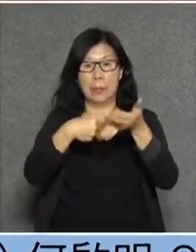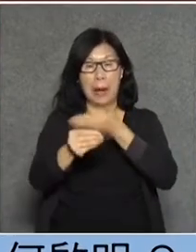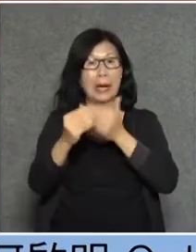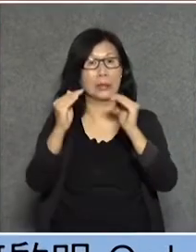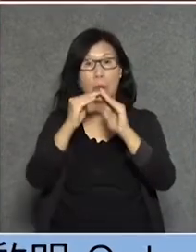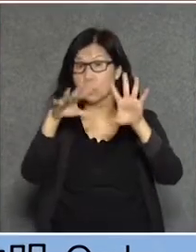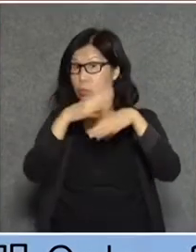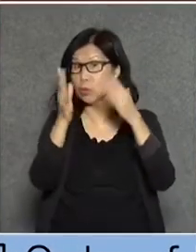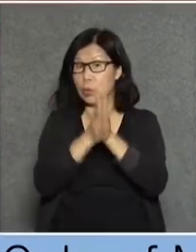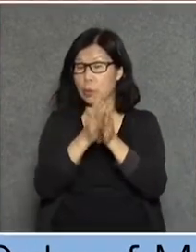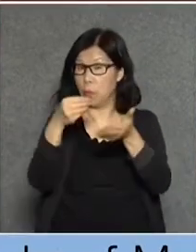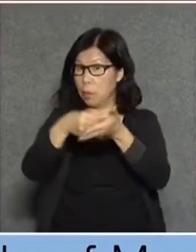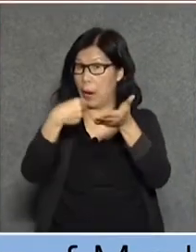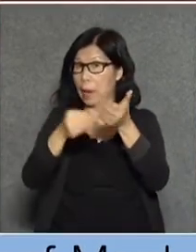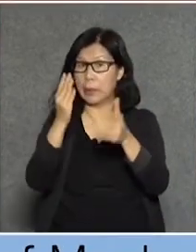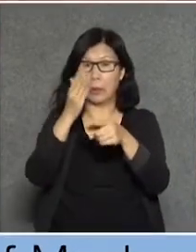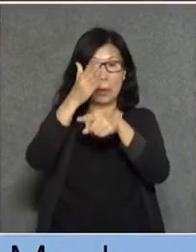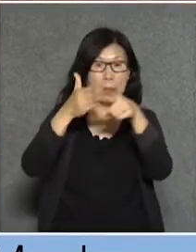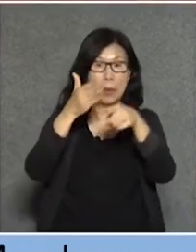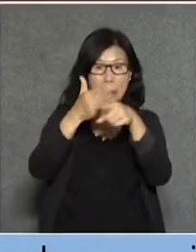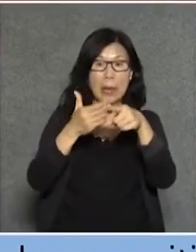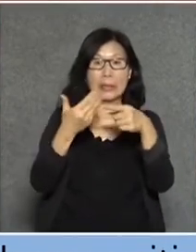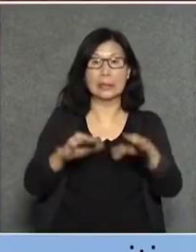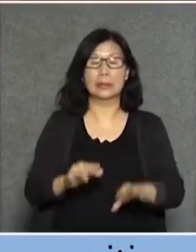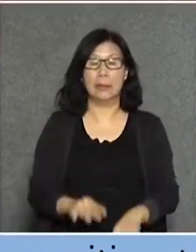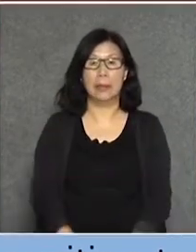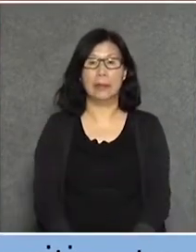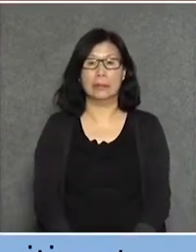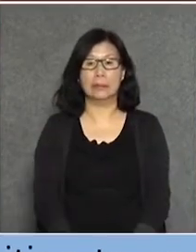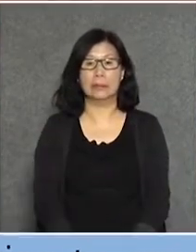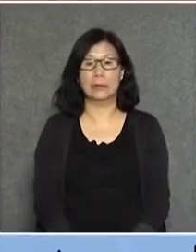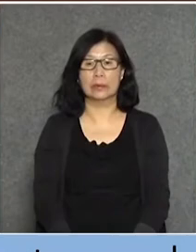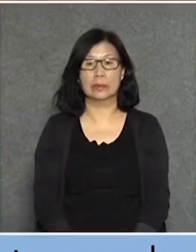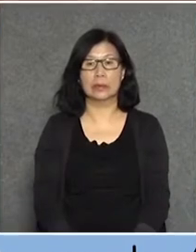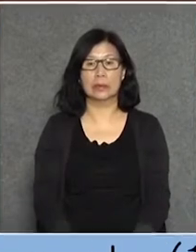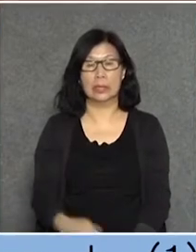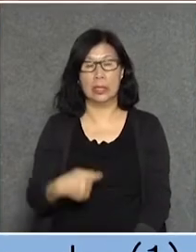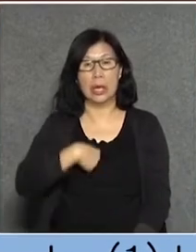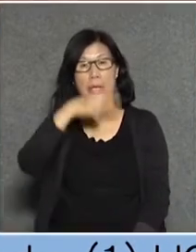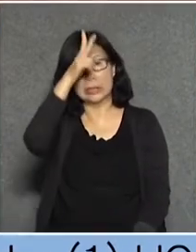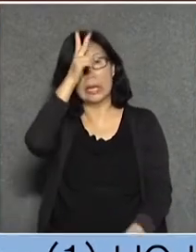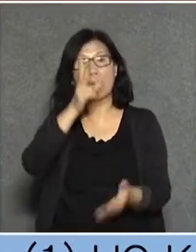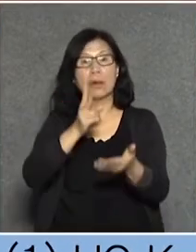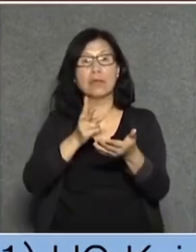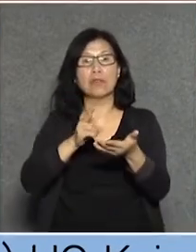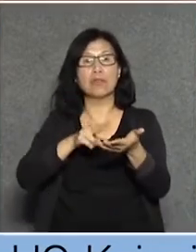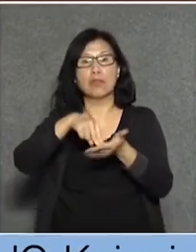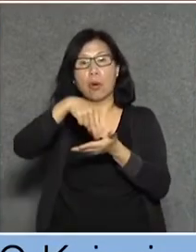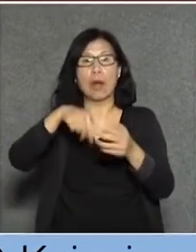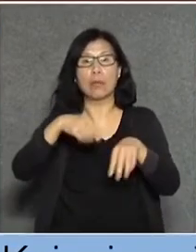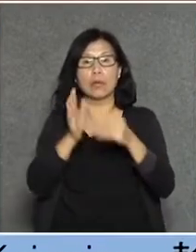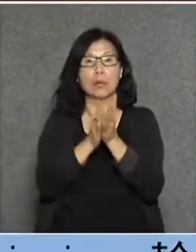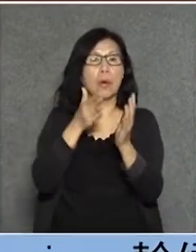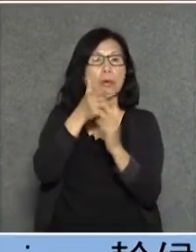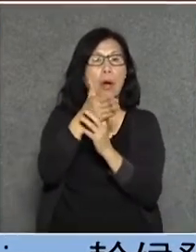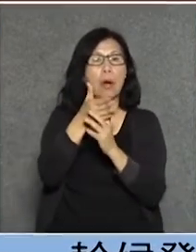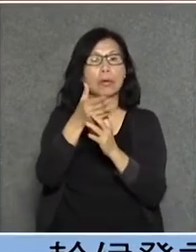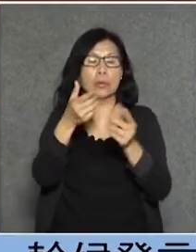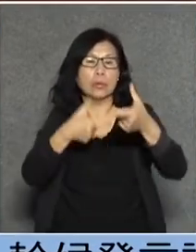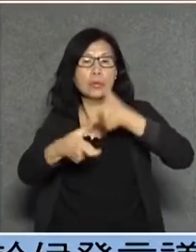售有些不是出售他是大持份者我們是中立的我們不會干預市場喂市